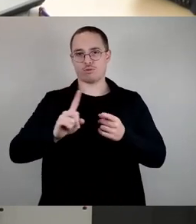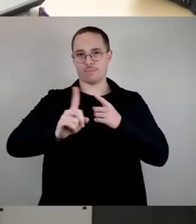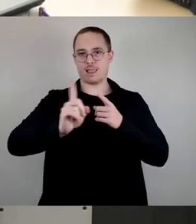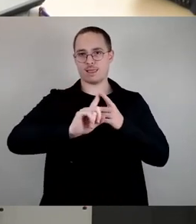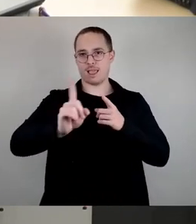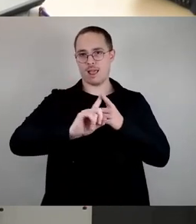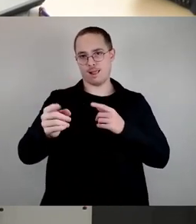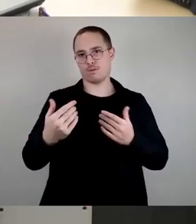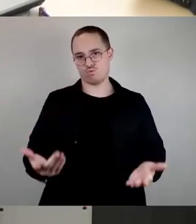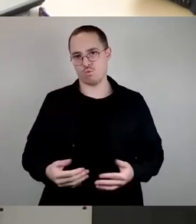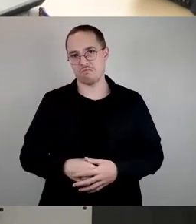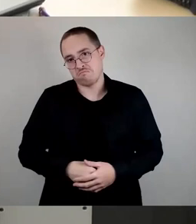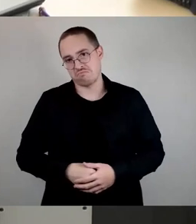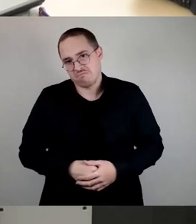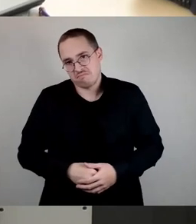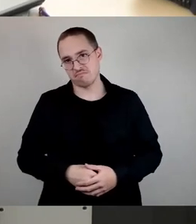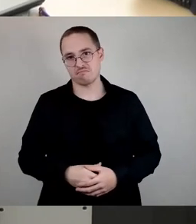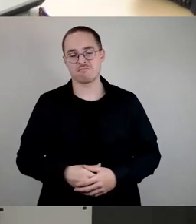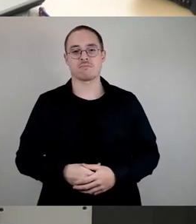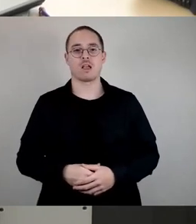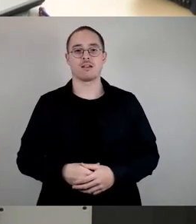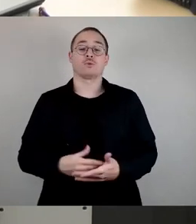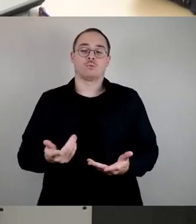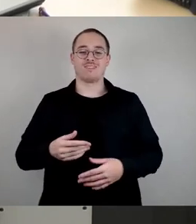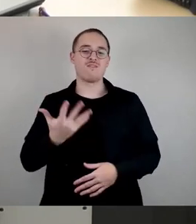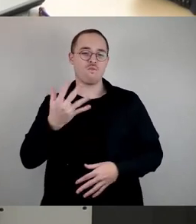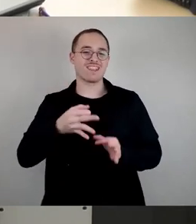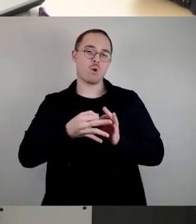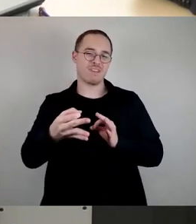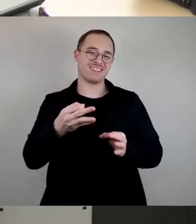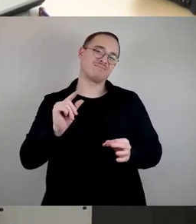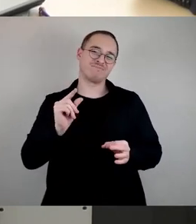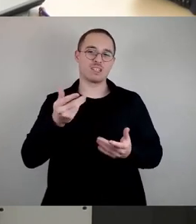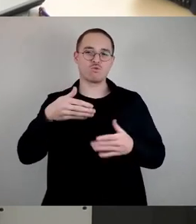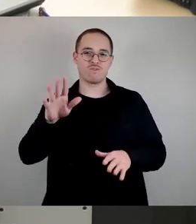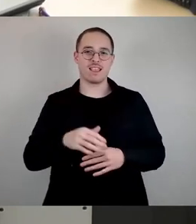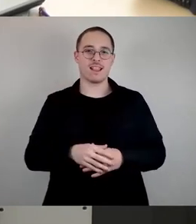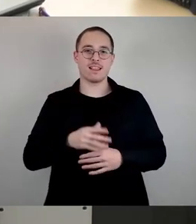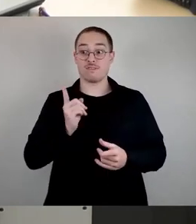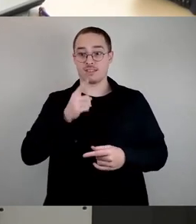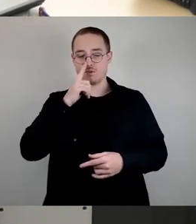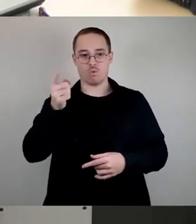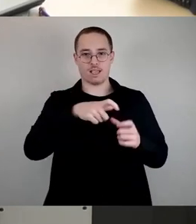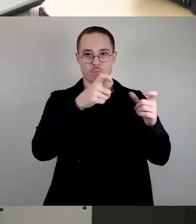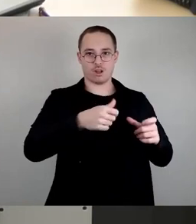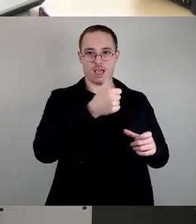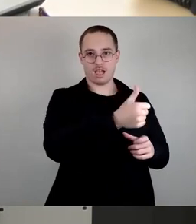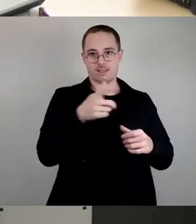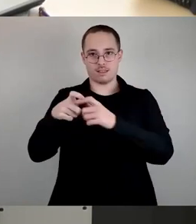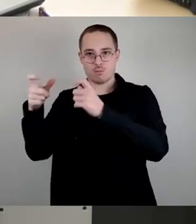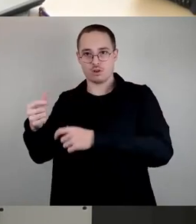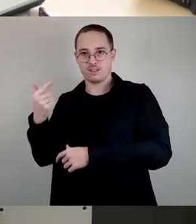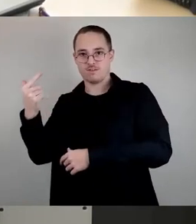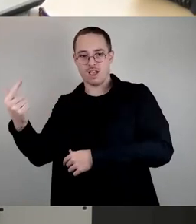Unerfreulich, wie gesagt, für die Lehrerschaft, die zwischen den Gebäuden pendeln muss, für die Schüler im Wohngebiet aber nicht,